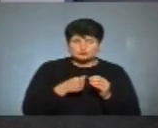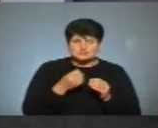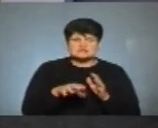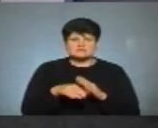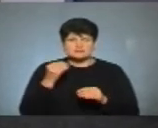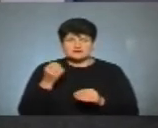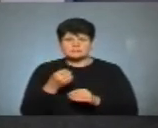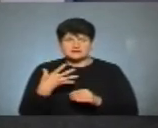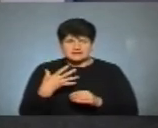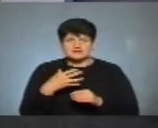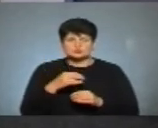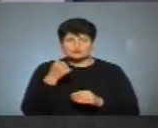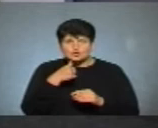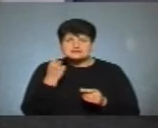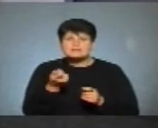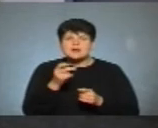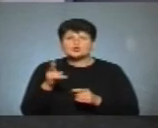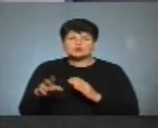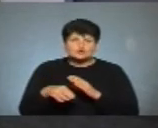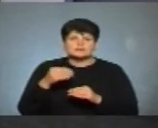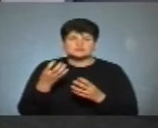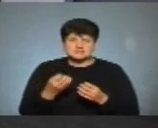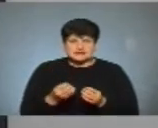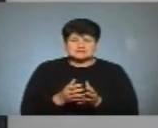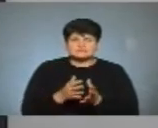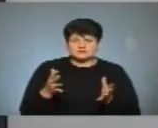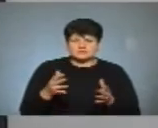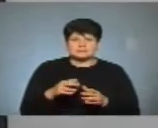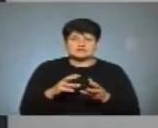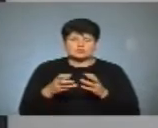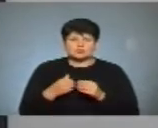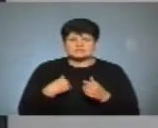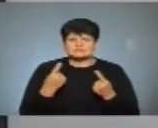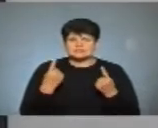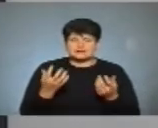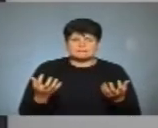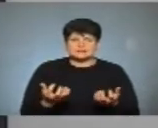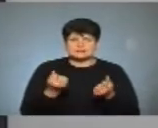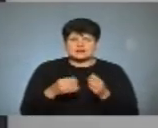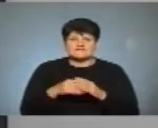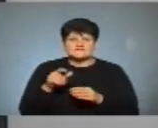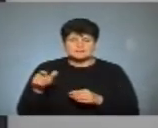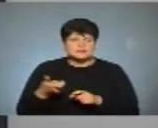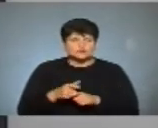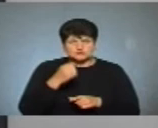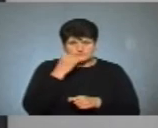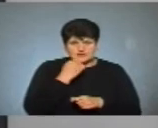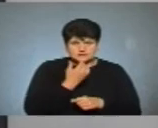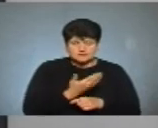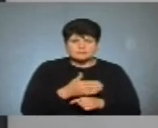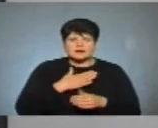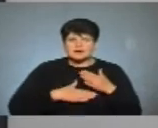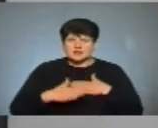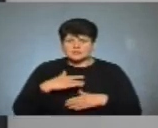15-му переобрався мало хто. одні з небагатьох і ще й з найвищим результатом. Нас шалена підтримка виборців, ми дуже їм вдячні. Ми раді, що